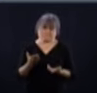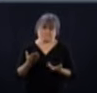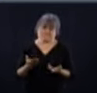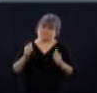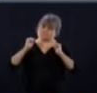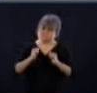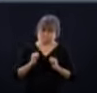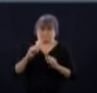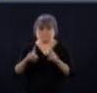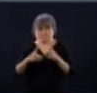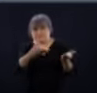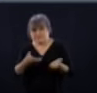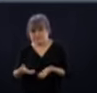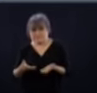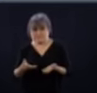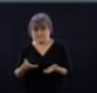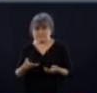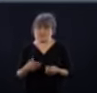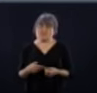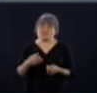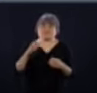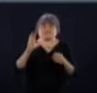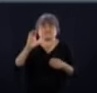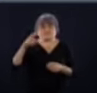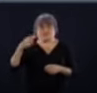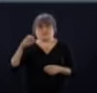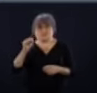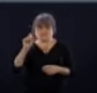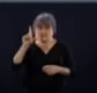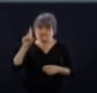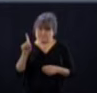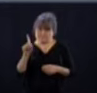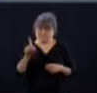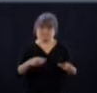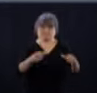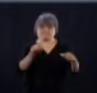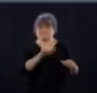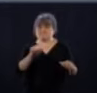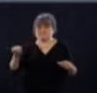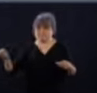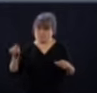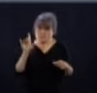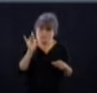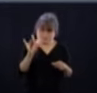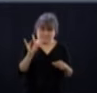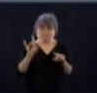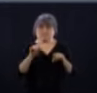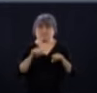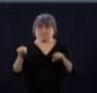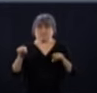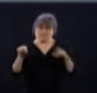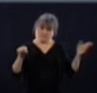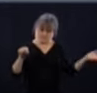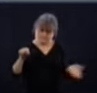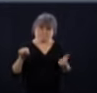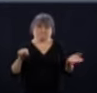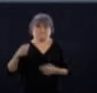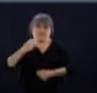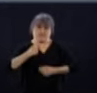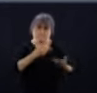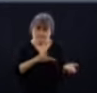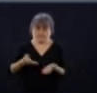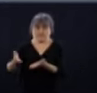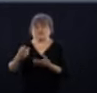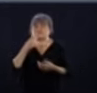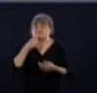nous permettre d'ajouter des gens dans huit nouveaux CHSLD qui ont été désignés, en collaboration, bien sûr, avec les gens du ministère de la Santé